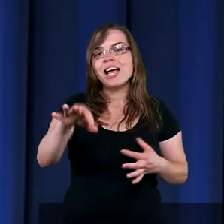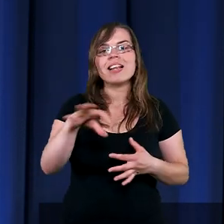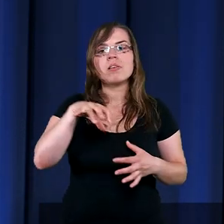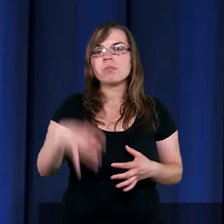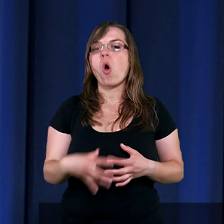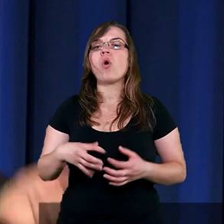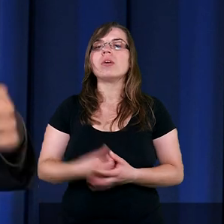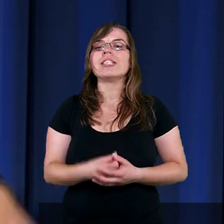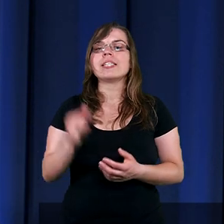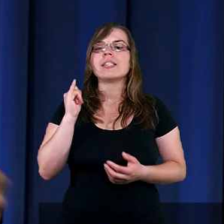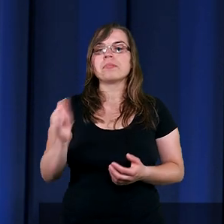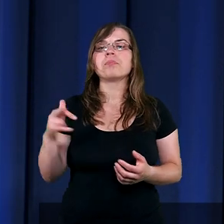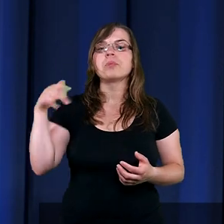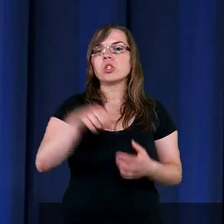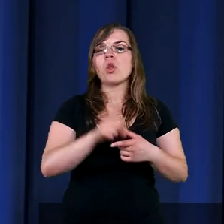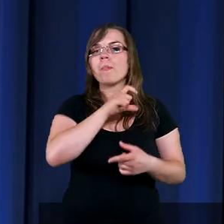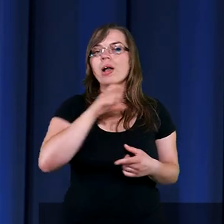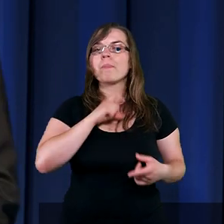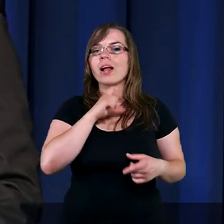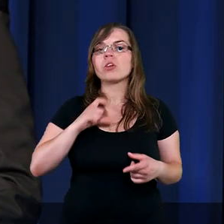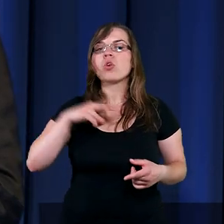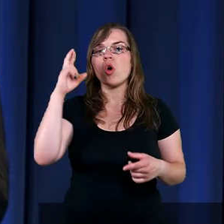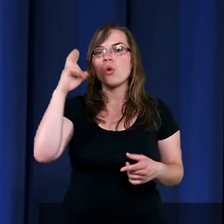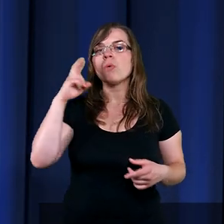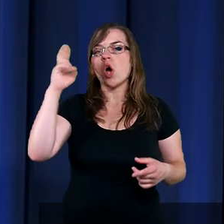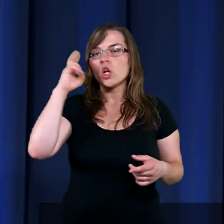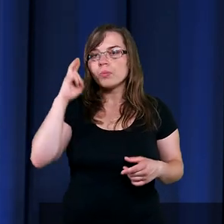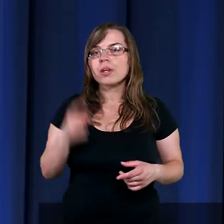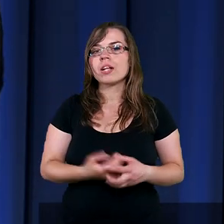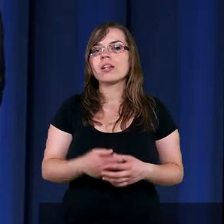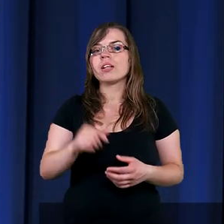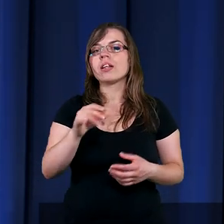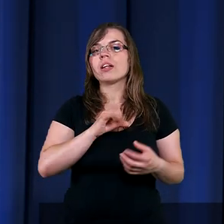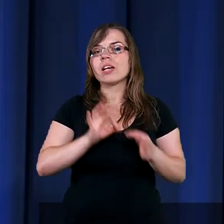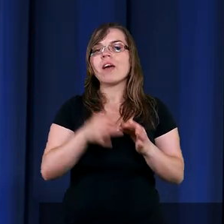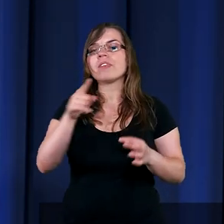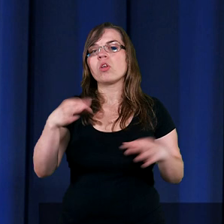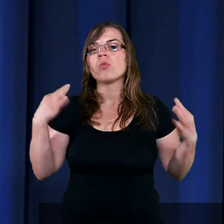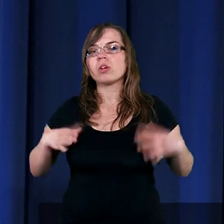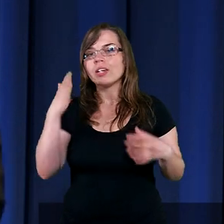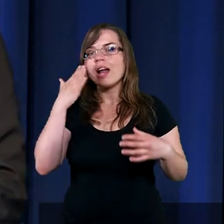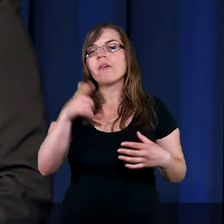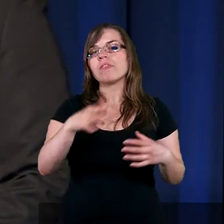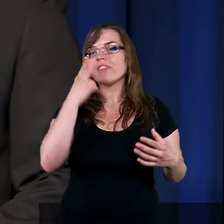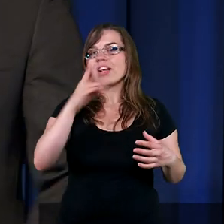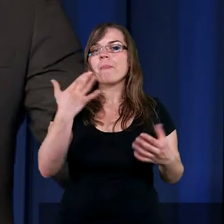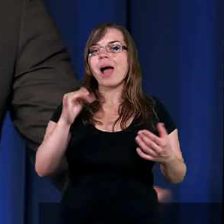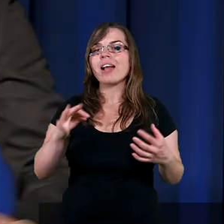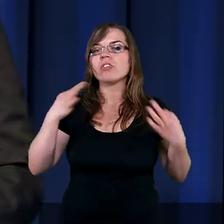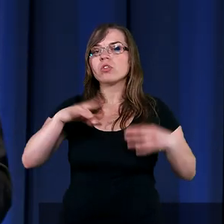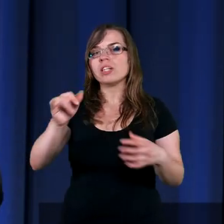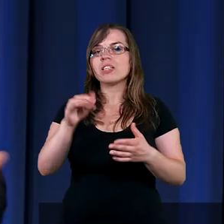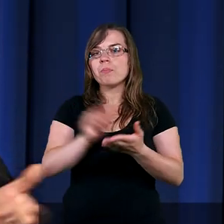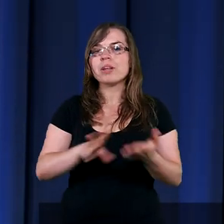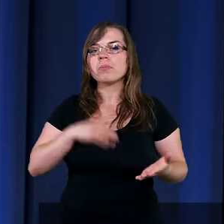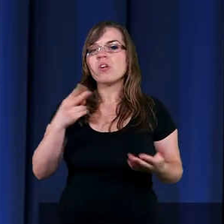zboru i przyszli do pastora, mówi, pastorze, rozumiem, rozumiemy, znamy nawet tą sukienkę, bo kilka razy Martę w niej widzieliśmy. Jej